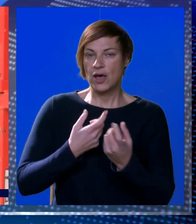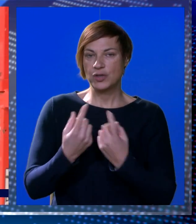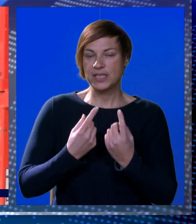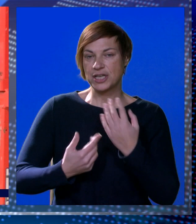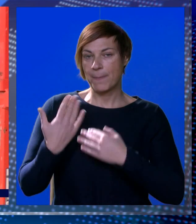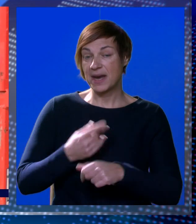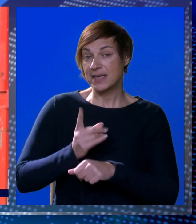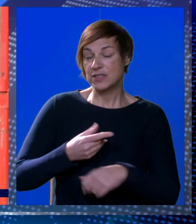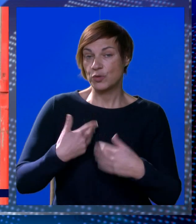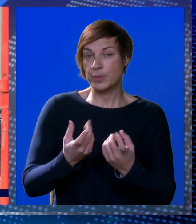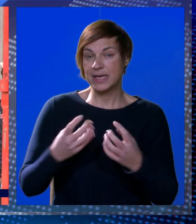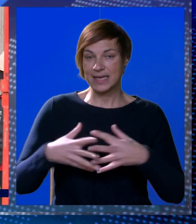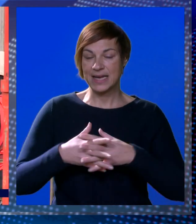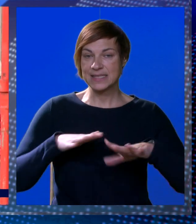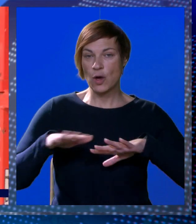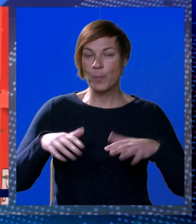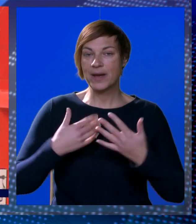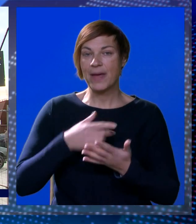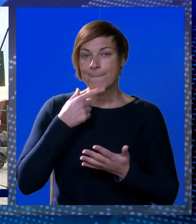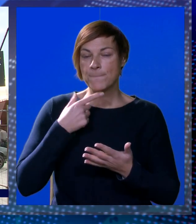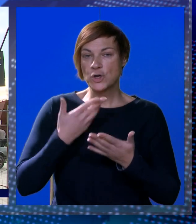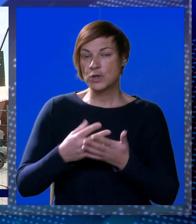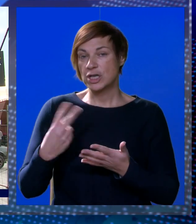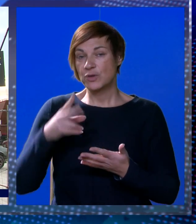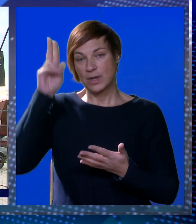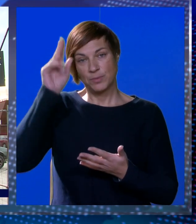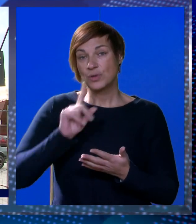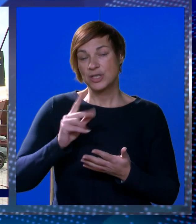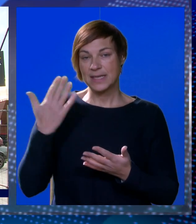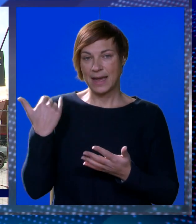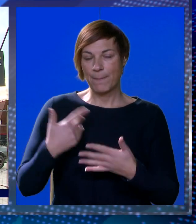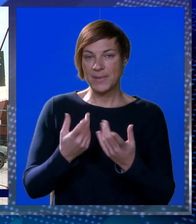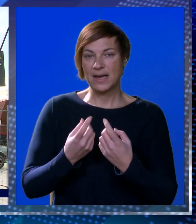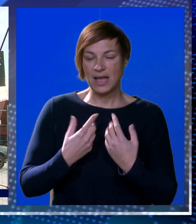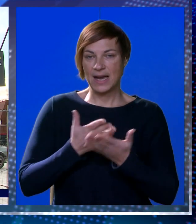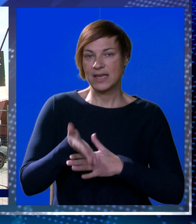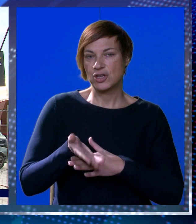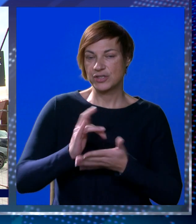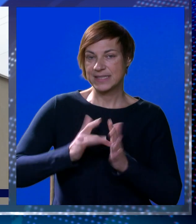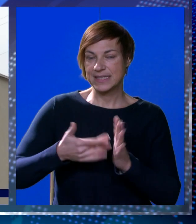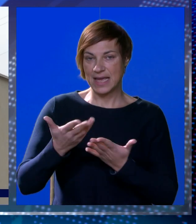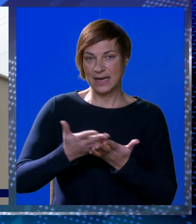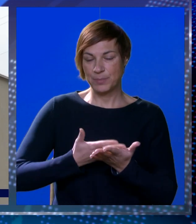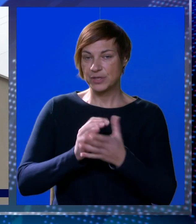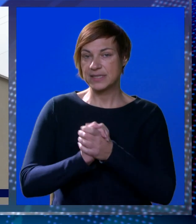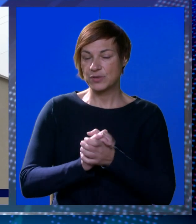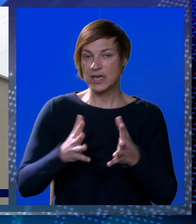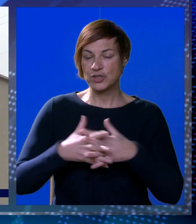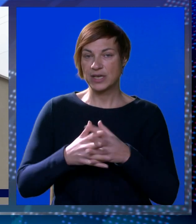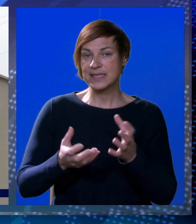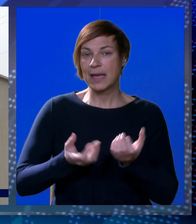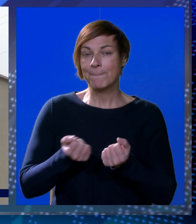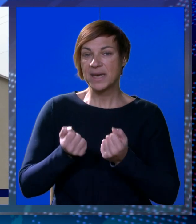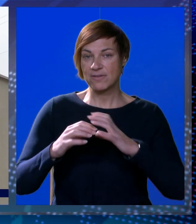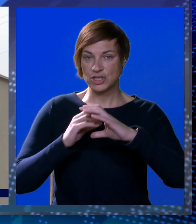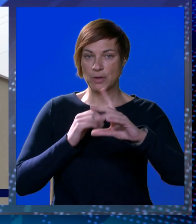Na otežan promet ranije su upozorili i iz Gradske uprave, te poručili kako druge opcije nije bilo, ali kako kroz cijeli proces surađuju s